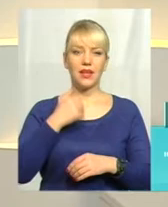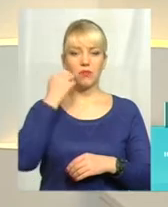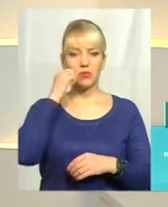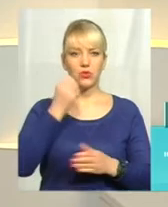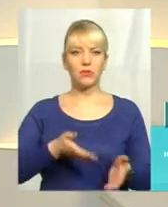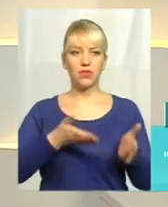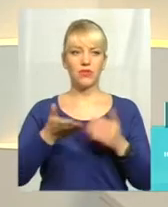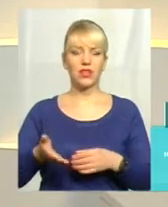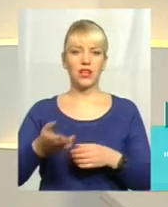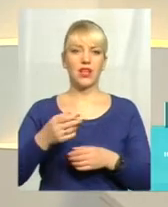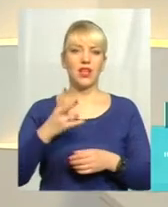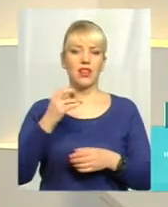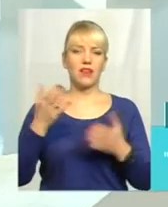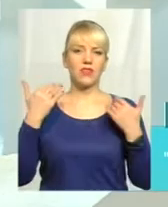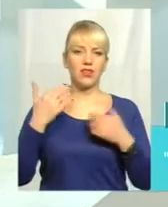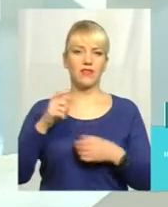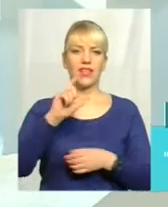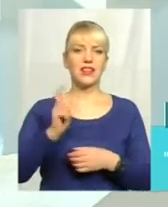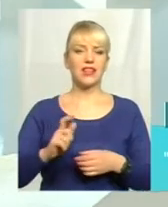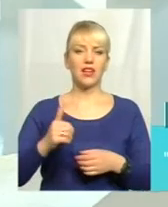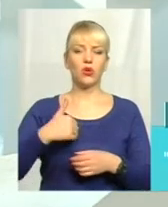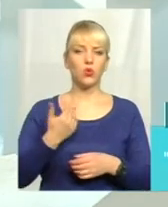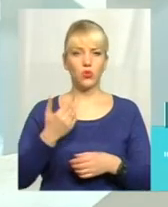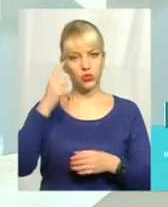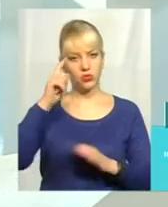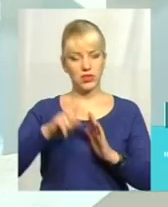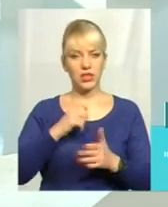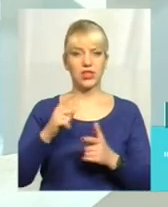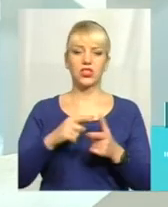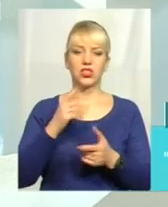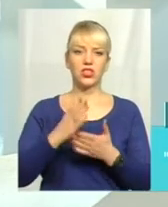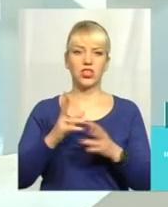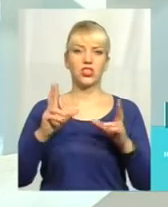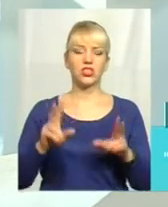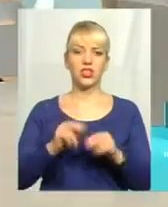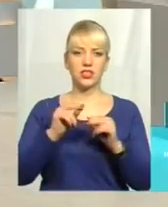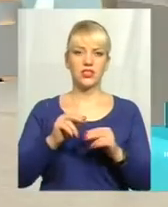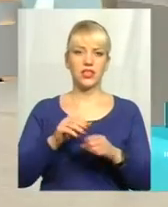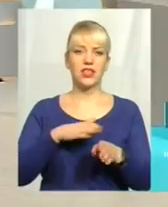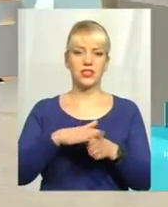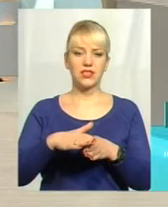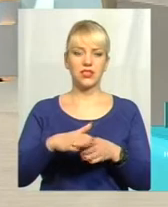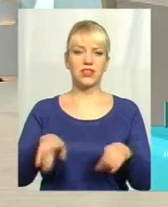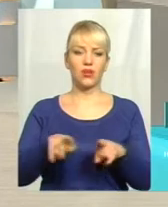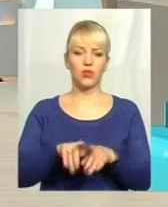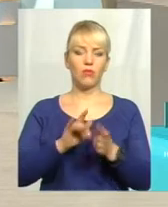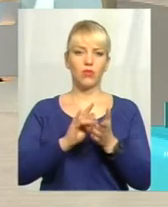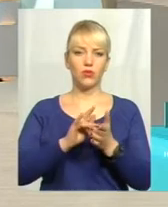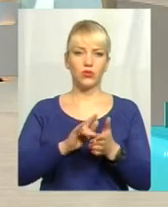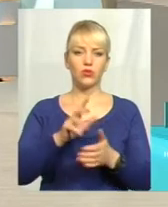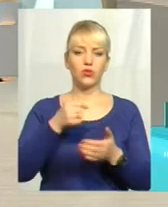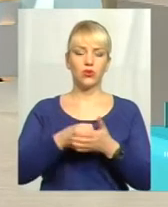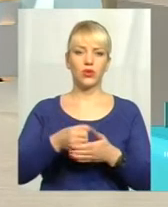уікенд в Італію. Хочу поцікавитись, чи є у нас шанс здійснити таку подорож до кінця зими, щоб стигнути на лижах